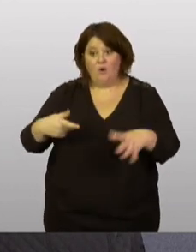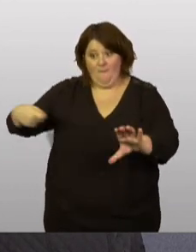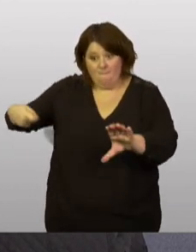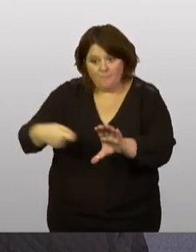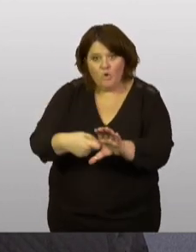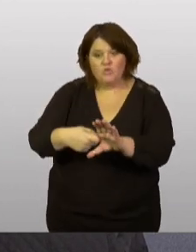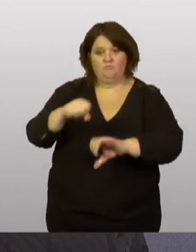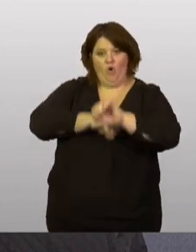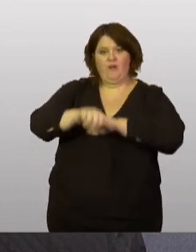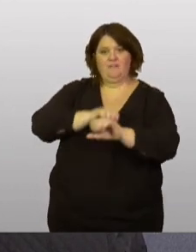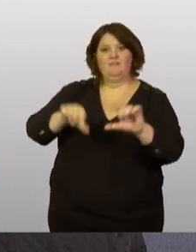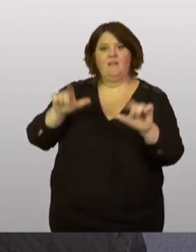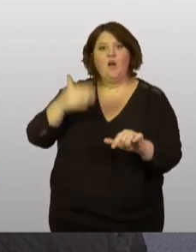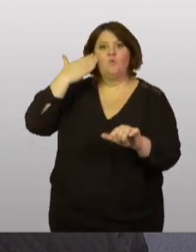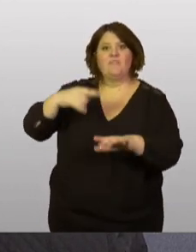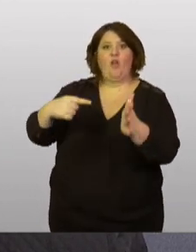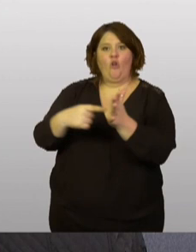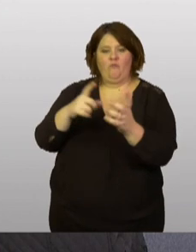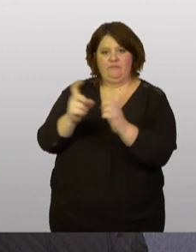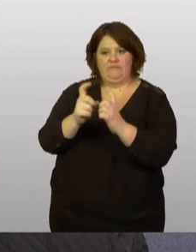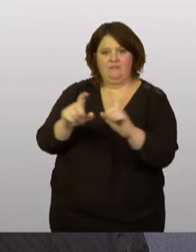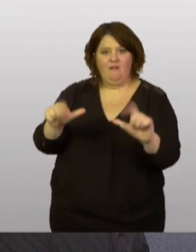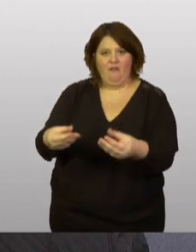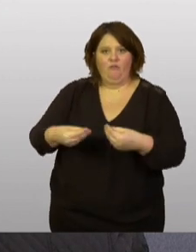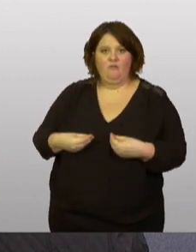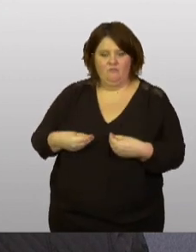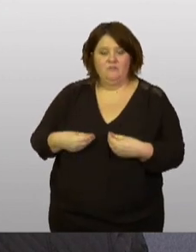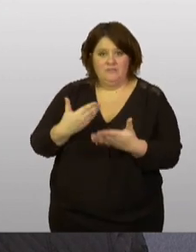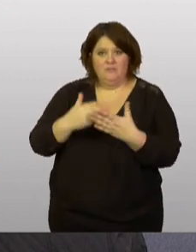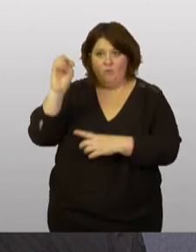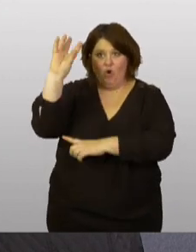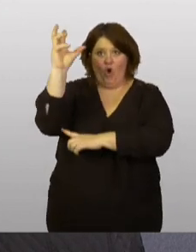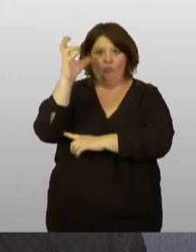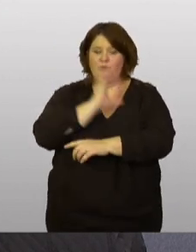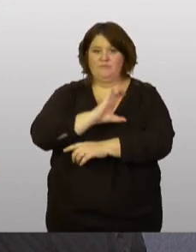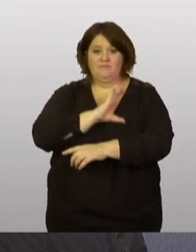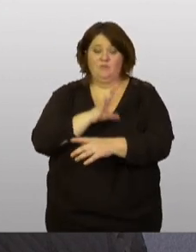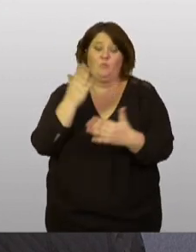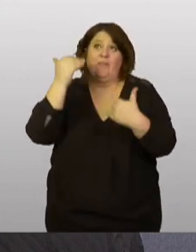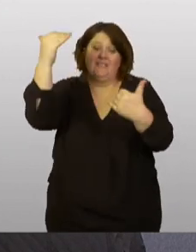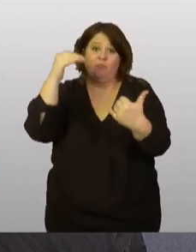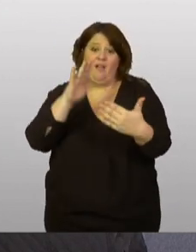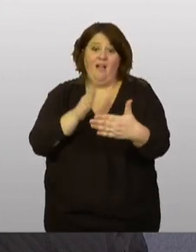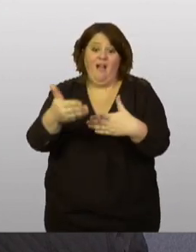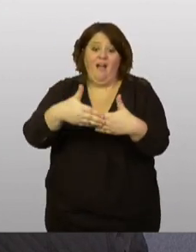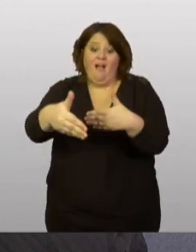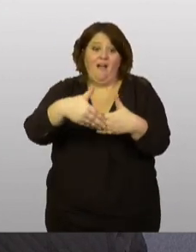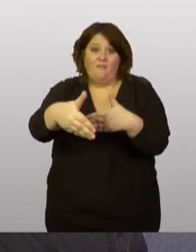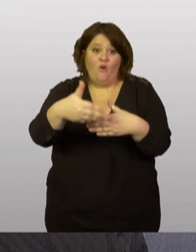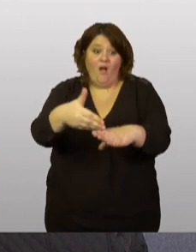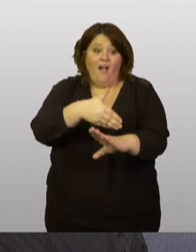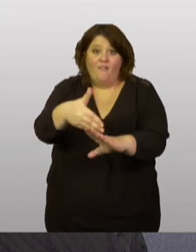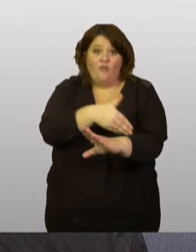Et ces lampes, nous espérons les obtenir avant la fin de cette année et